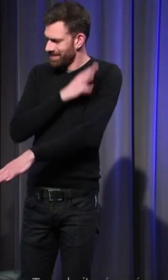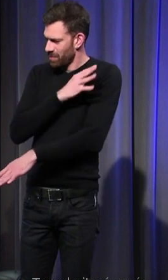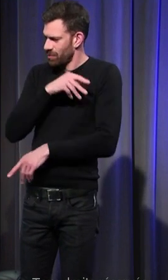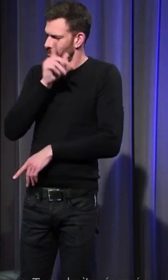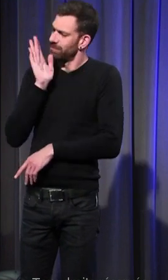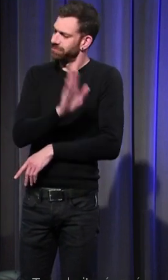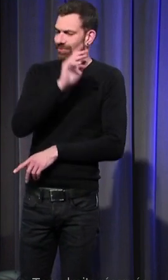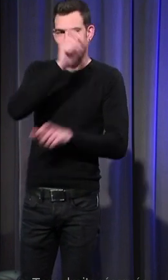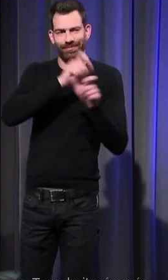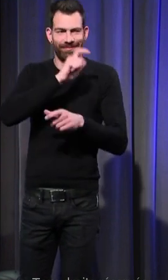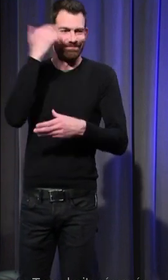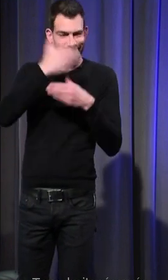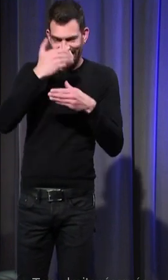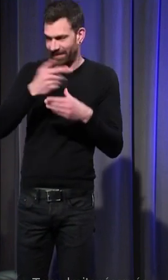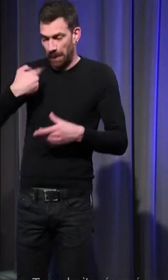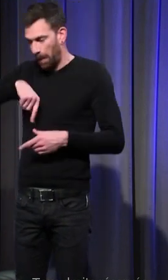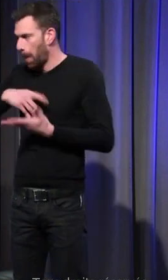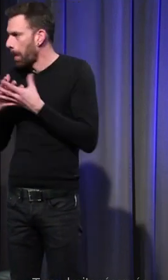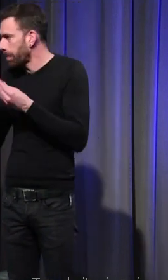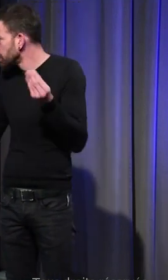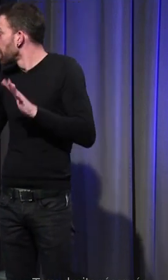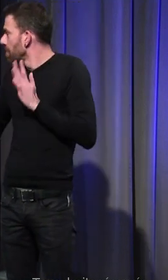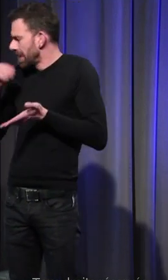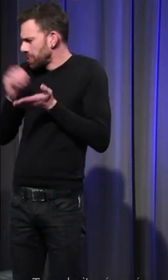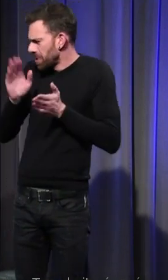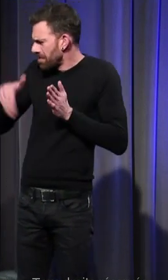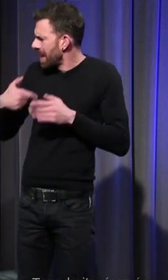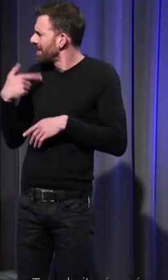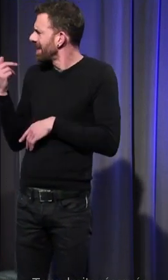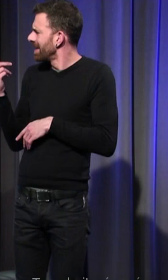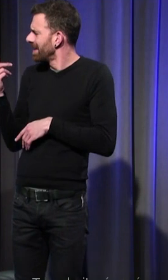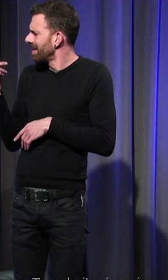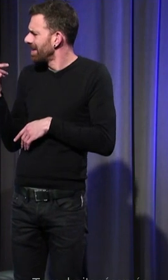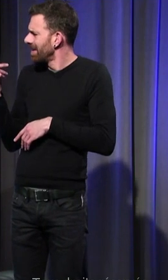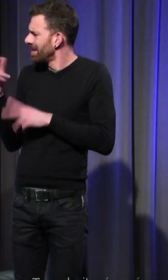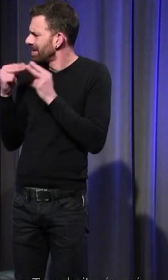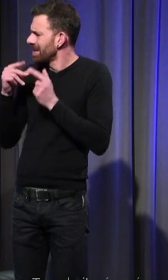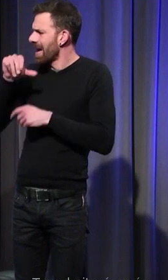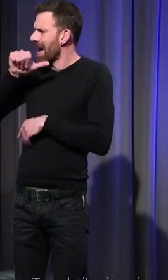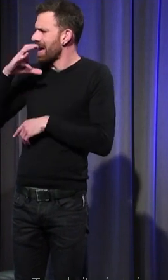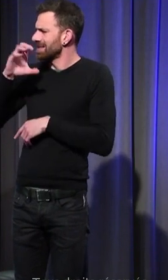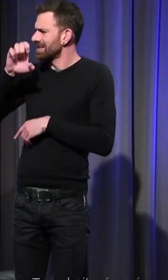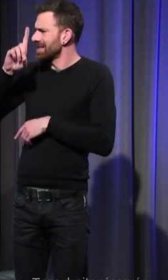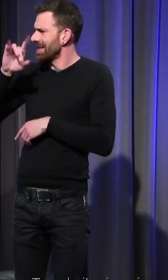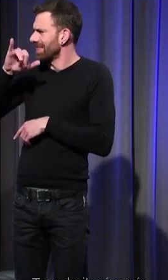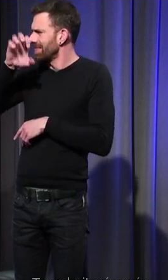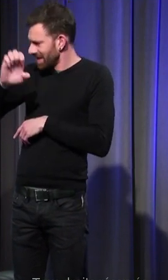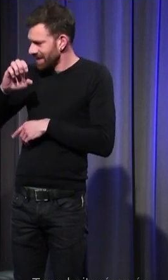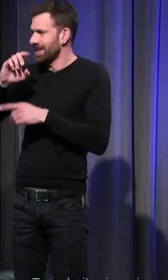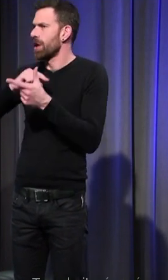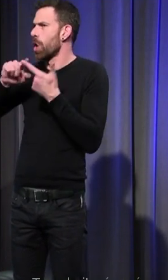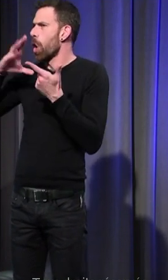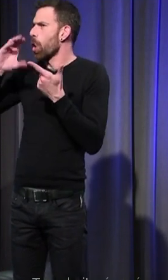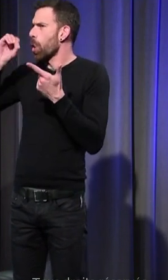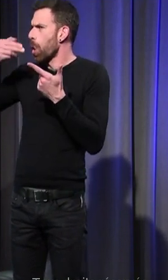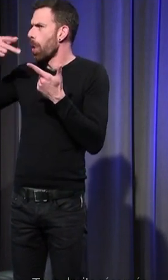de'époque médiévale avaient et que nous n'avions plus alors peut-être que je les ai mal notées il me semble que vous aviez parlé de l'acédie de la componction je ne pas